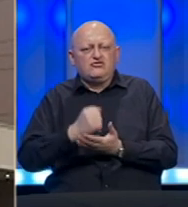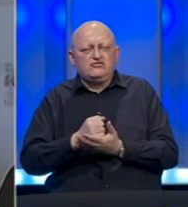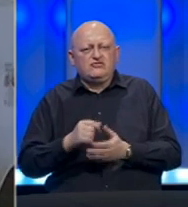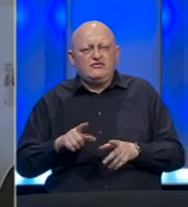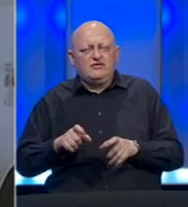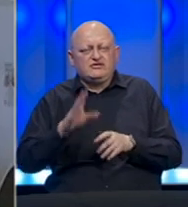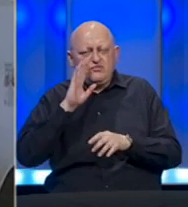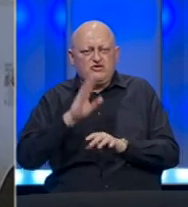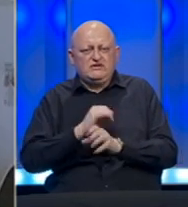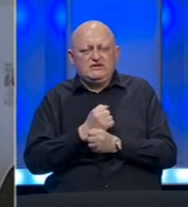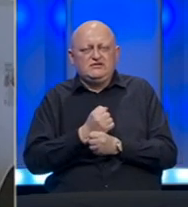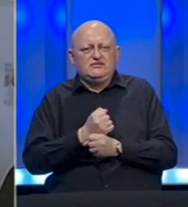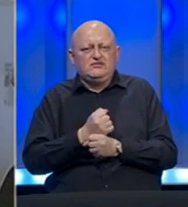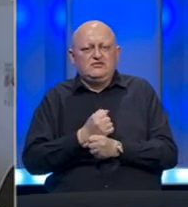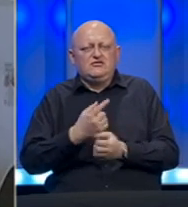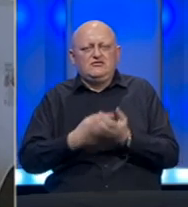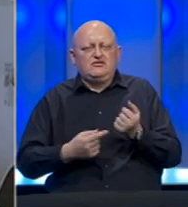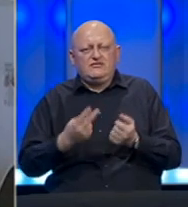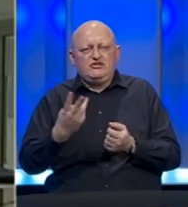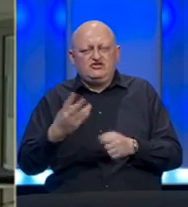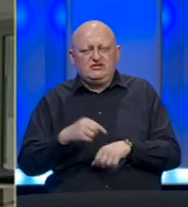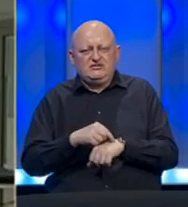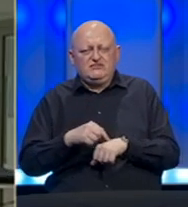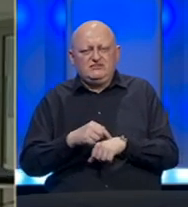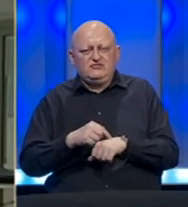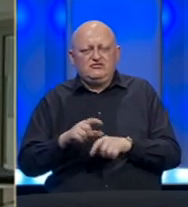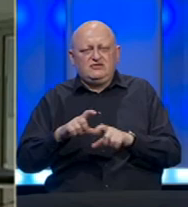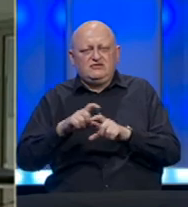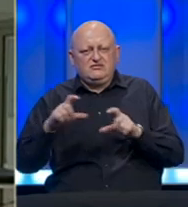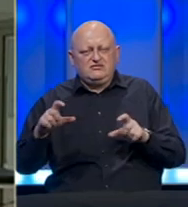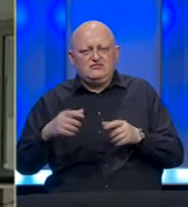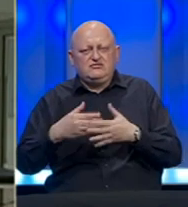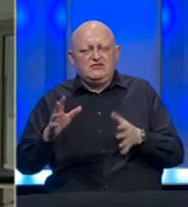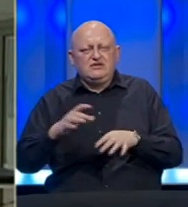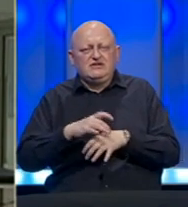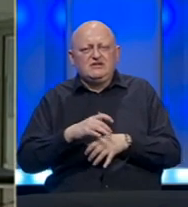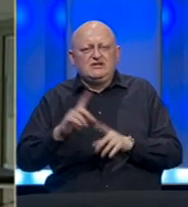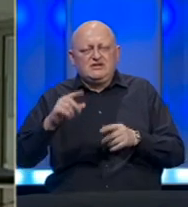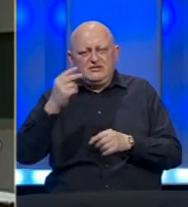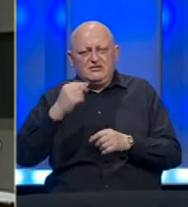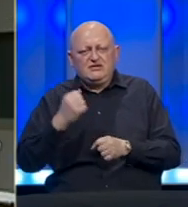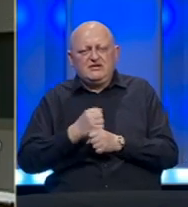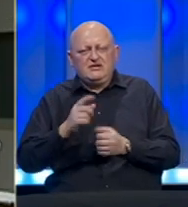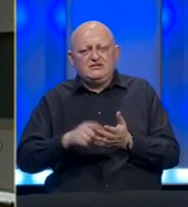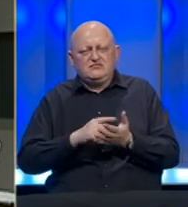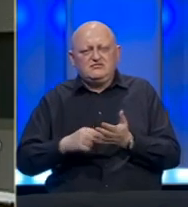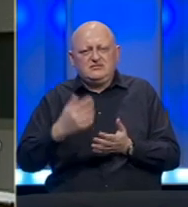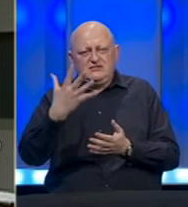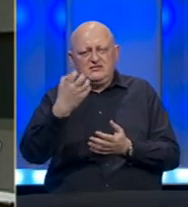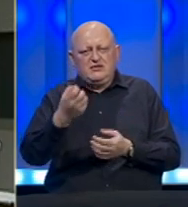koronavirus u Bosni i Hercegovini. U posljednja 24 časa u Institutu za javno zdravstvo Republike Srpske izvršeno je testiranje